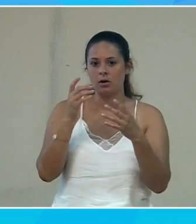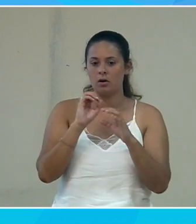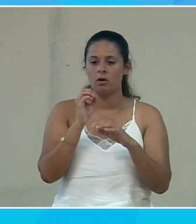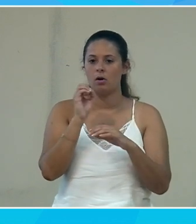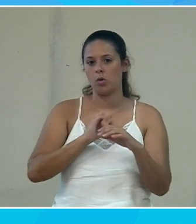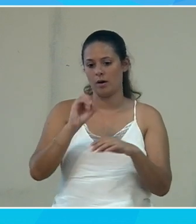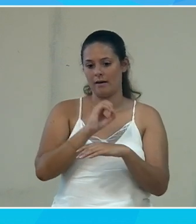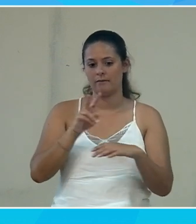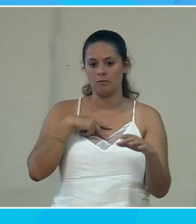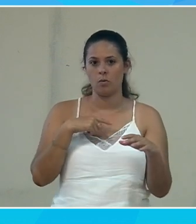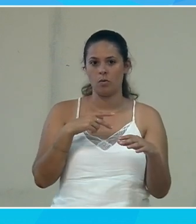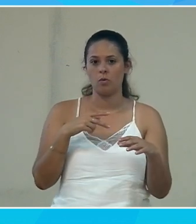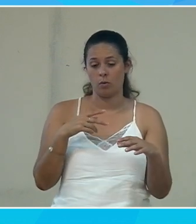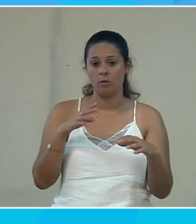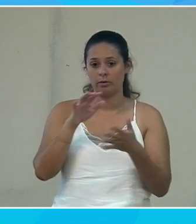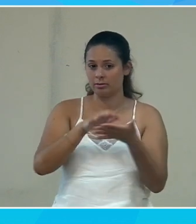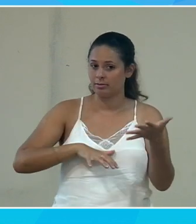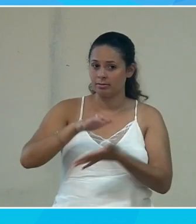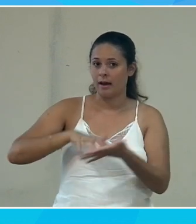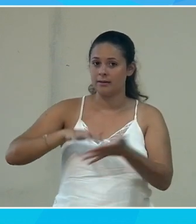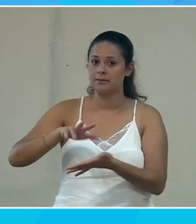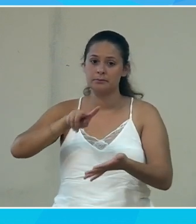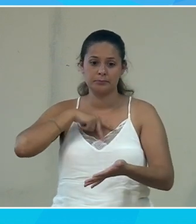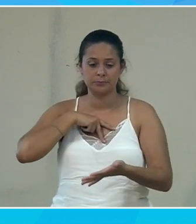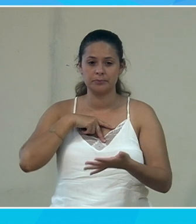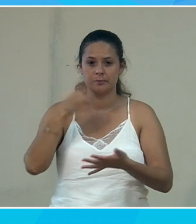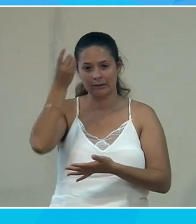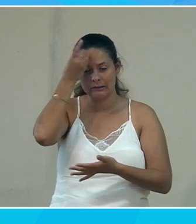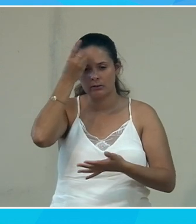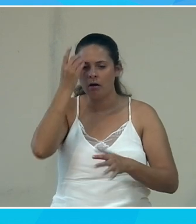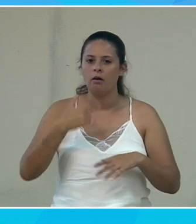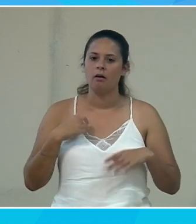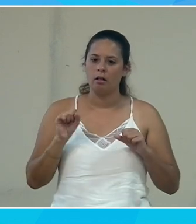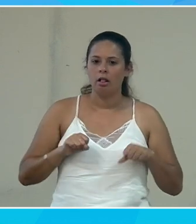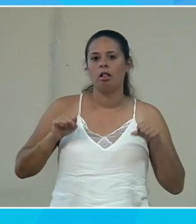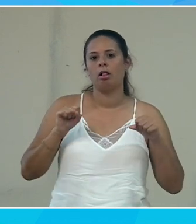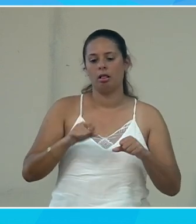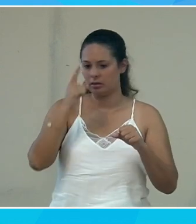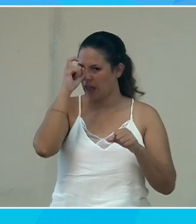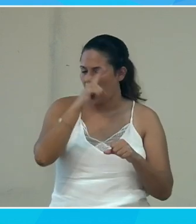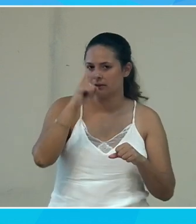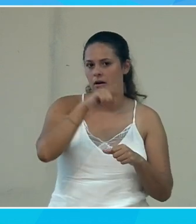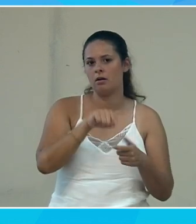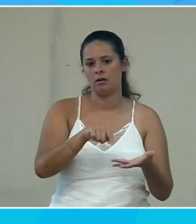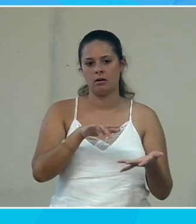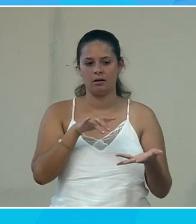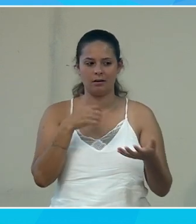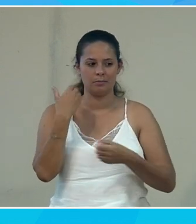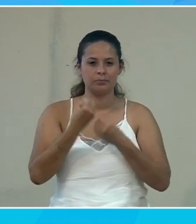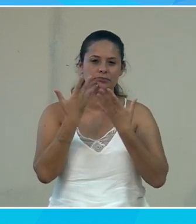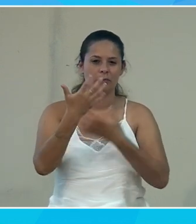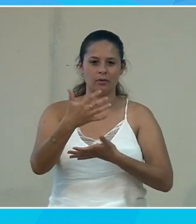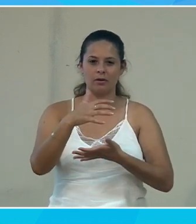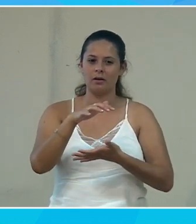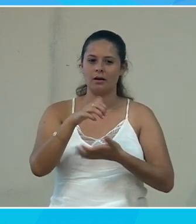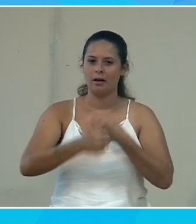mon texte de dictée et donc j'ai ramé sur ce texte-là pendant des années et des années sur les